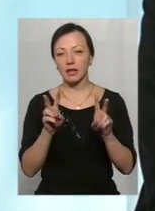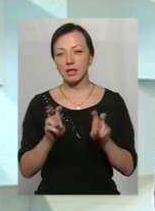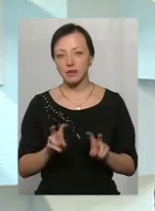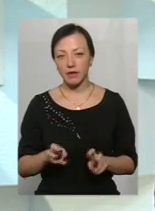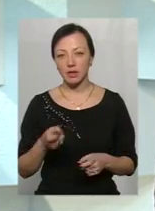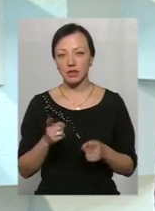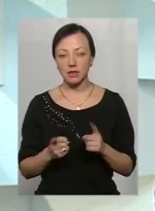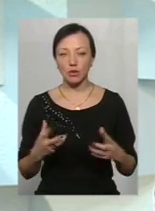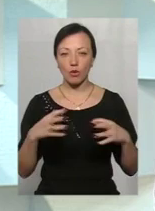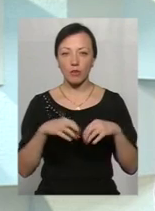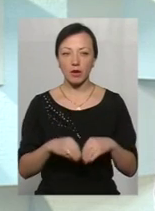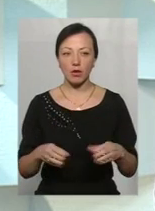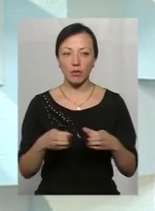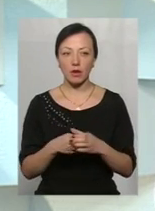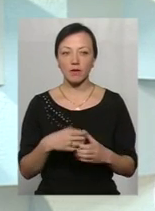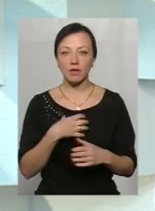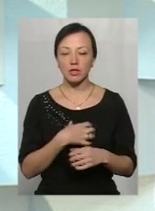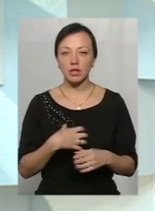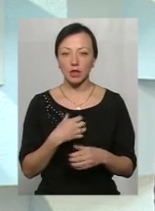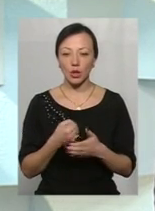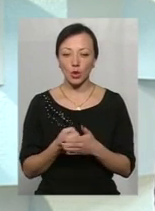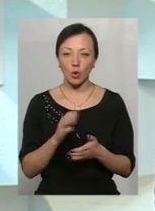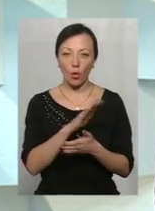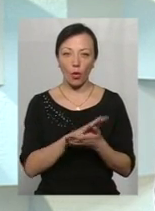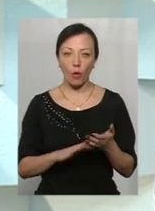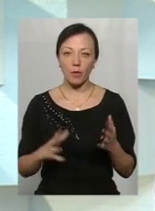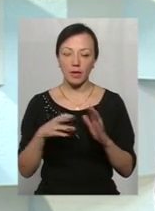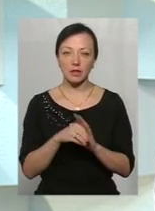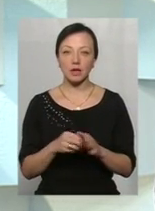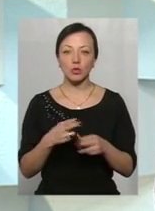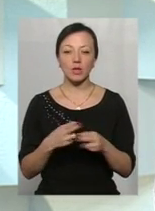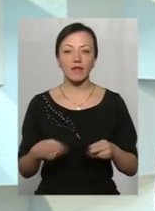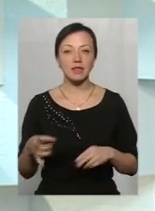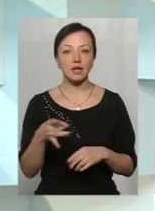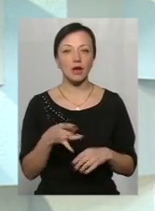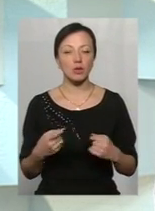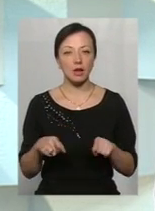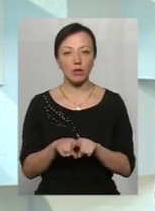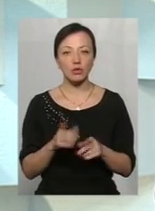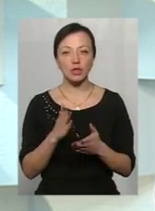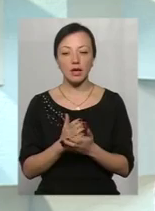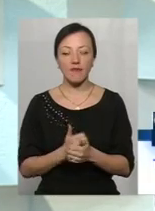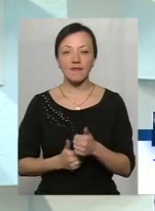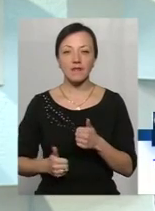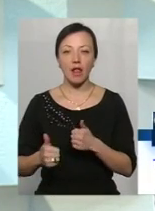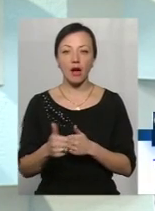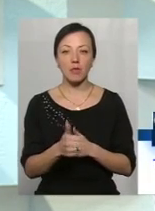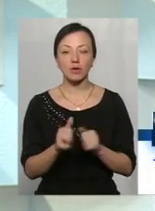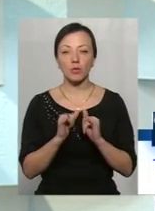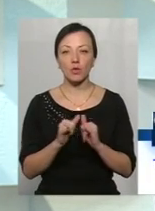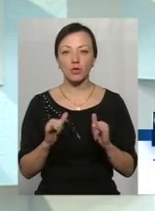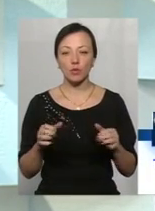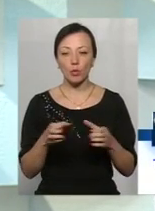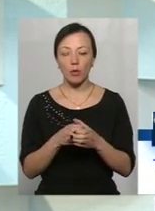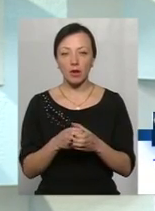тому що дійсно і об'єднання громад, воно важливе до об'єднання. В нас сьогодні Донавецький район, він також є таким флагманом в розвитку